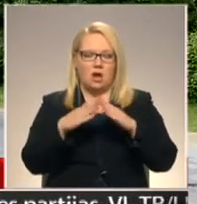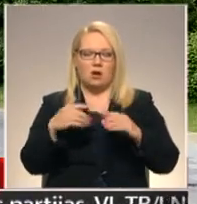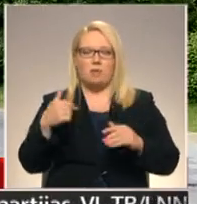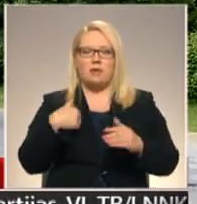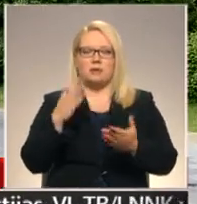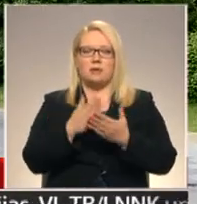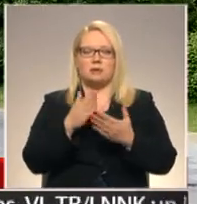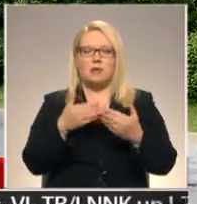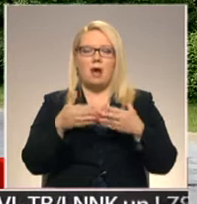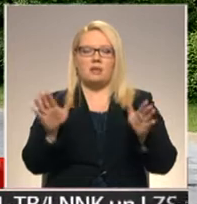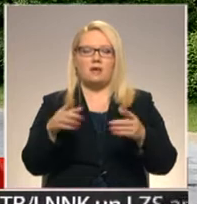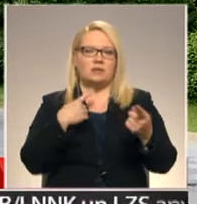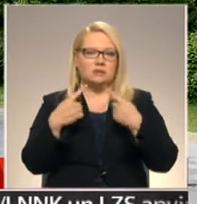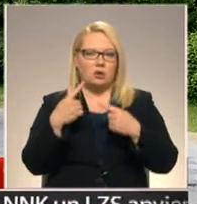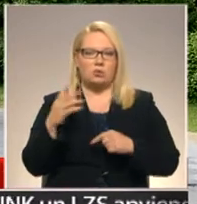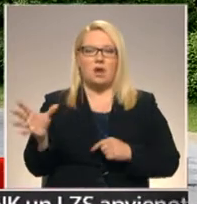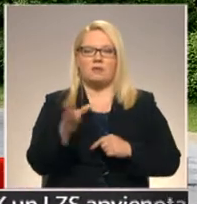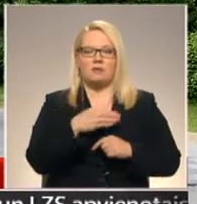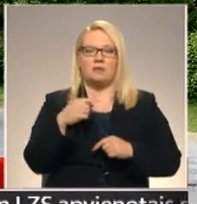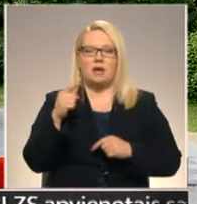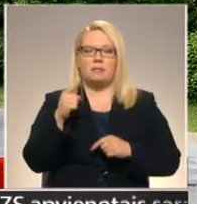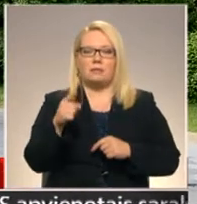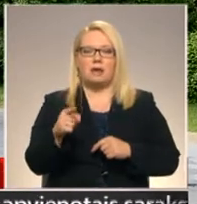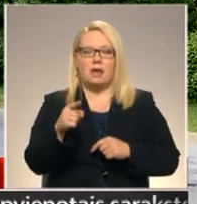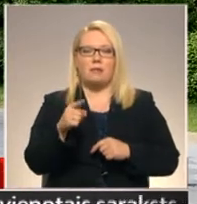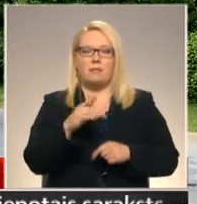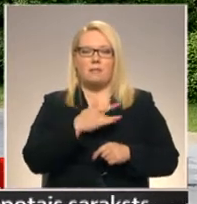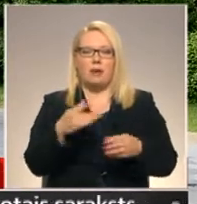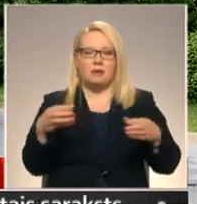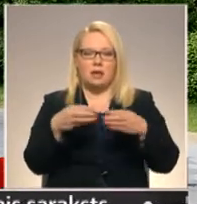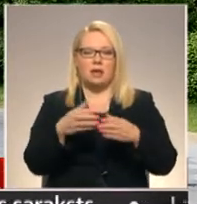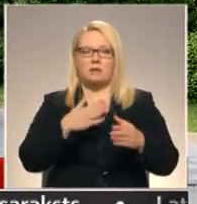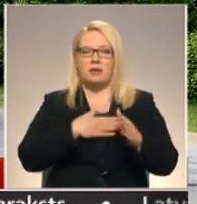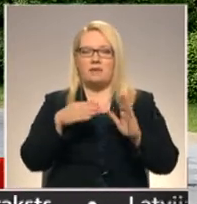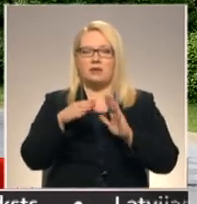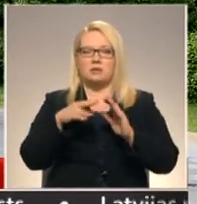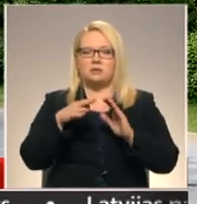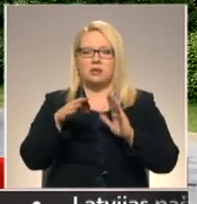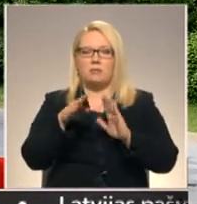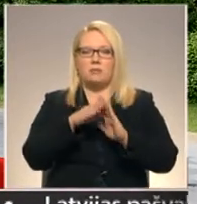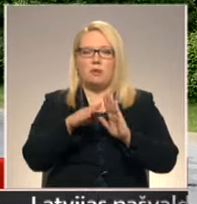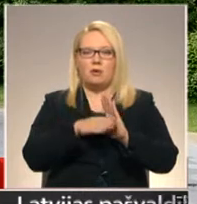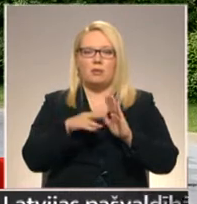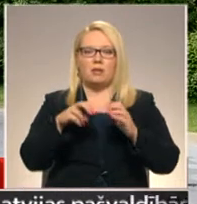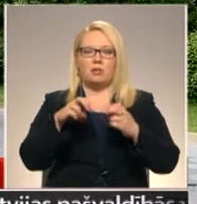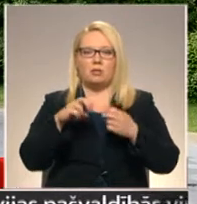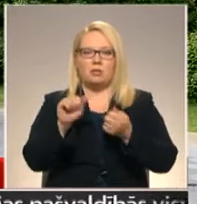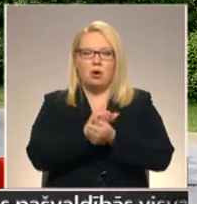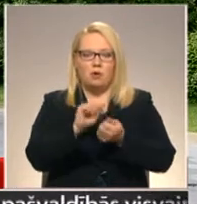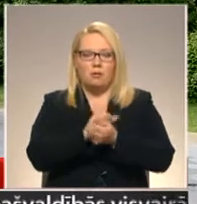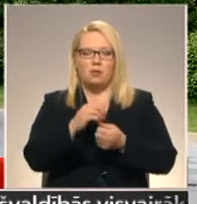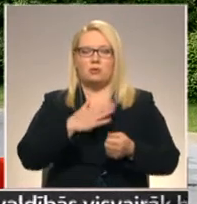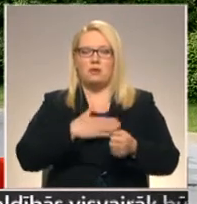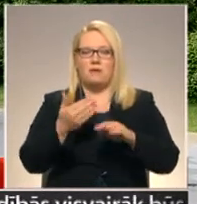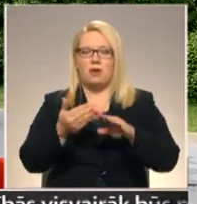sarunām ar visiem tiem spēkiem, kas savos programātiskajos dokumentos un savā